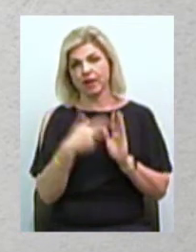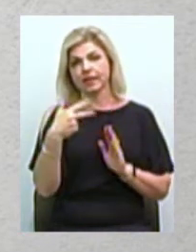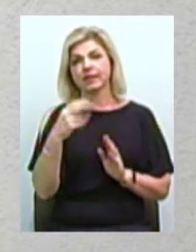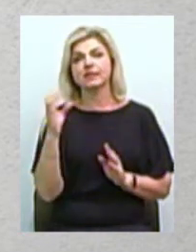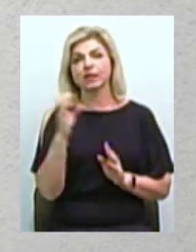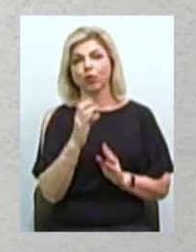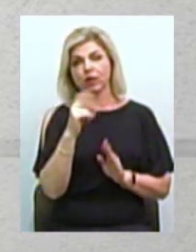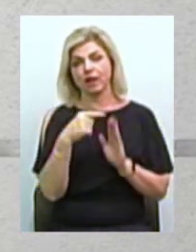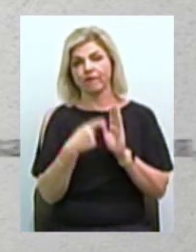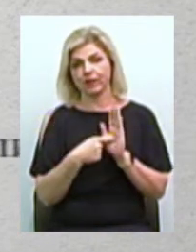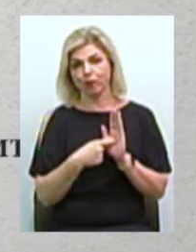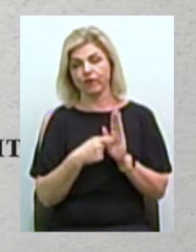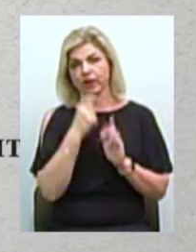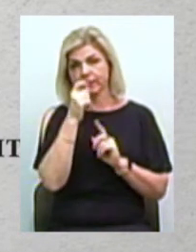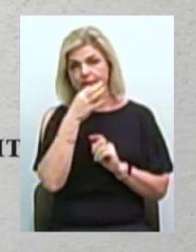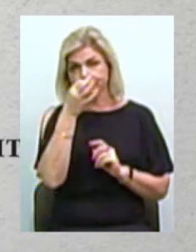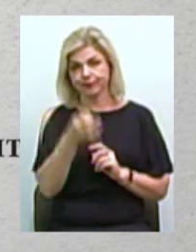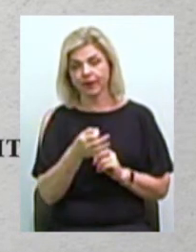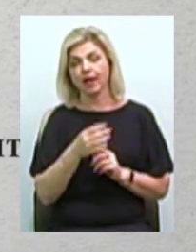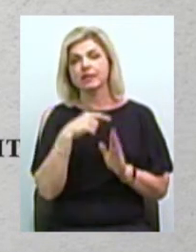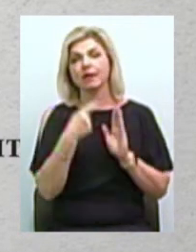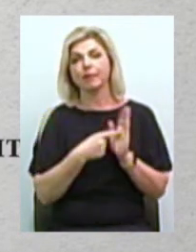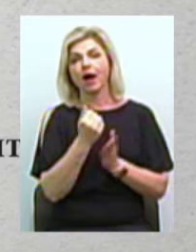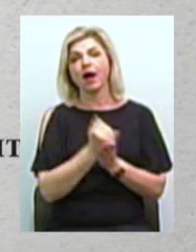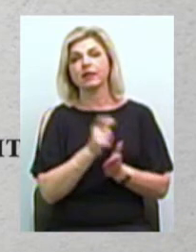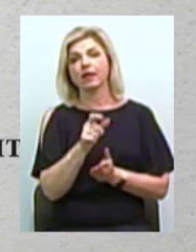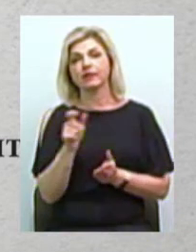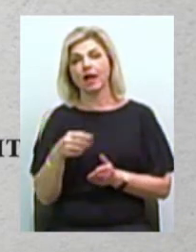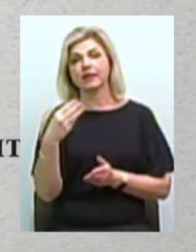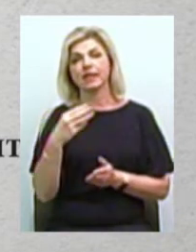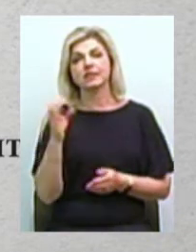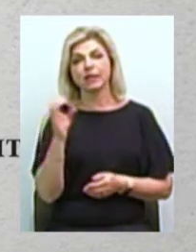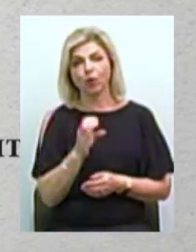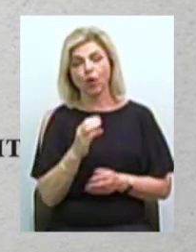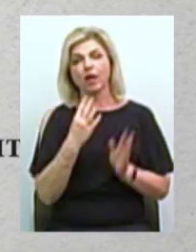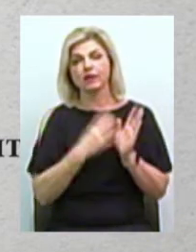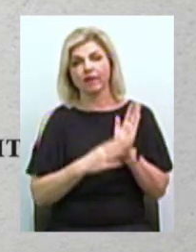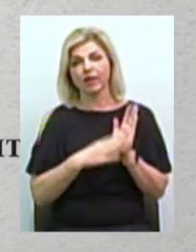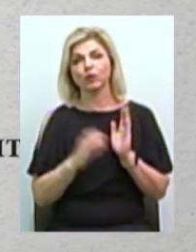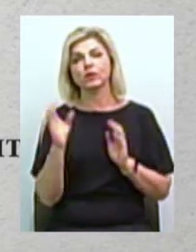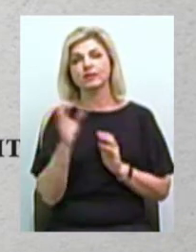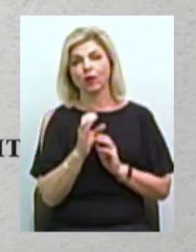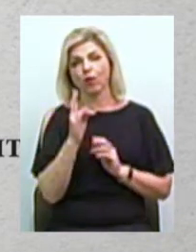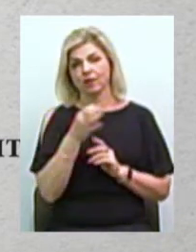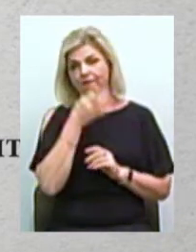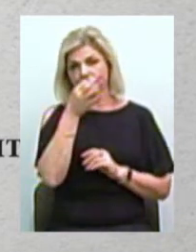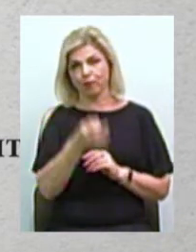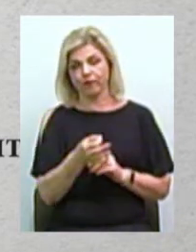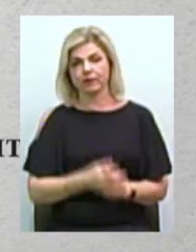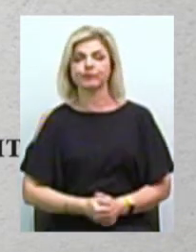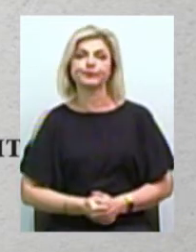на відповідь Запитання кандидатів – 30 секунд на запитання 90 секунд на відповідь